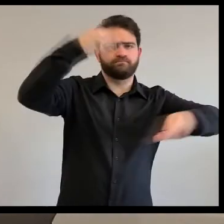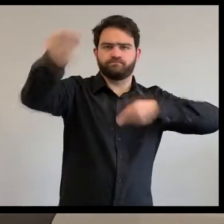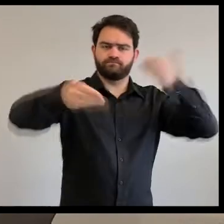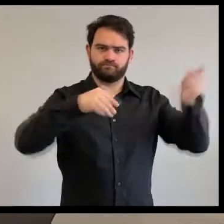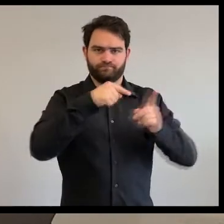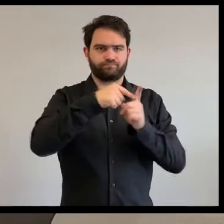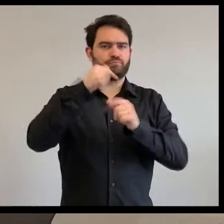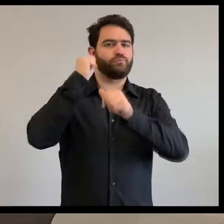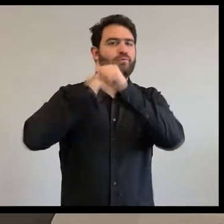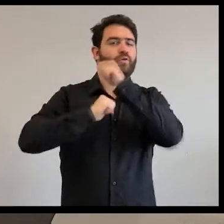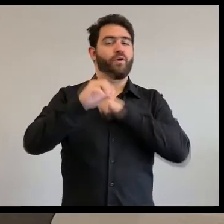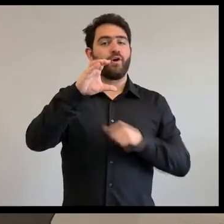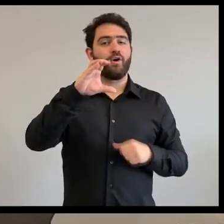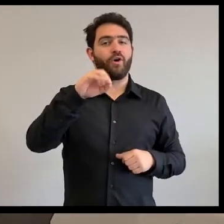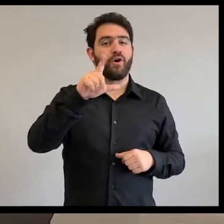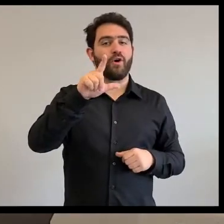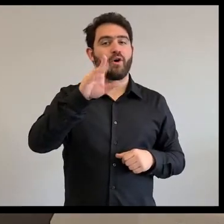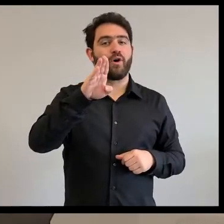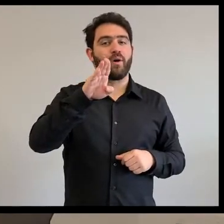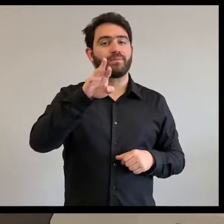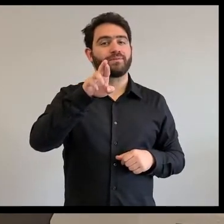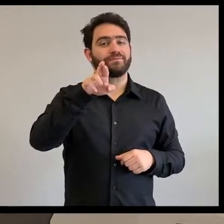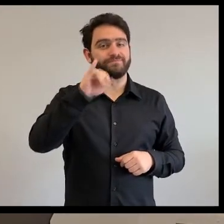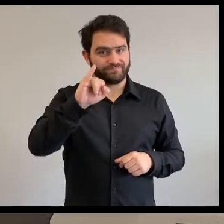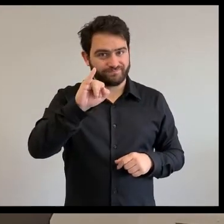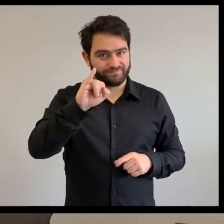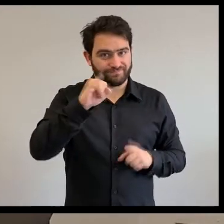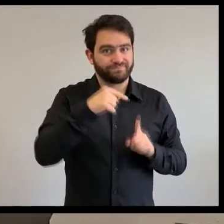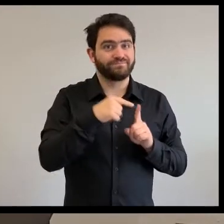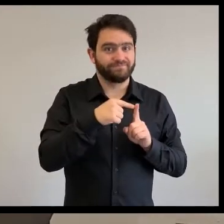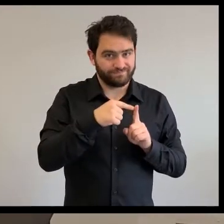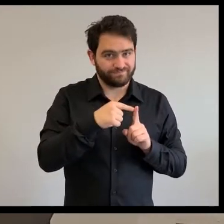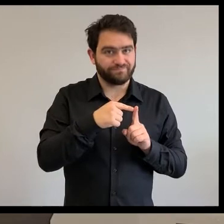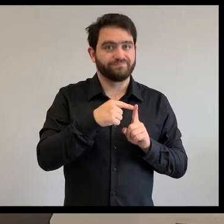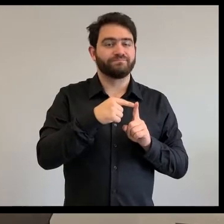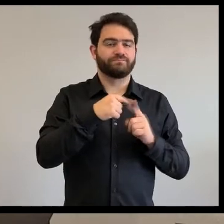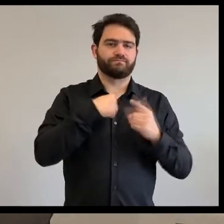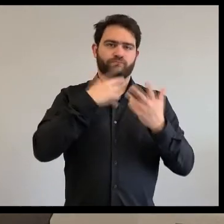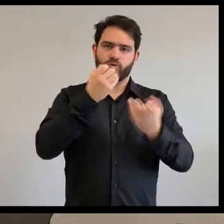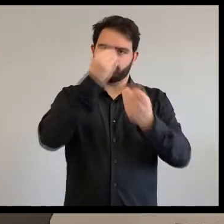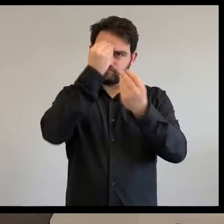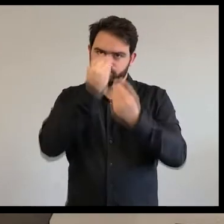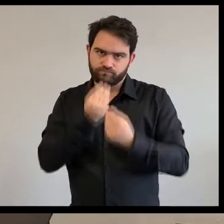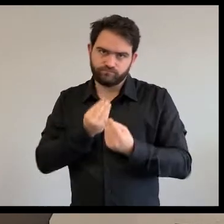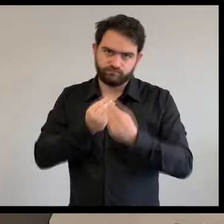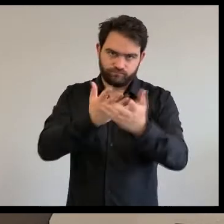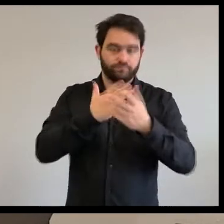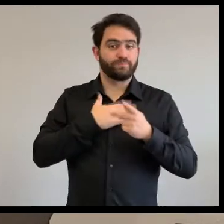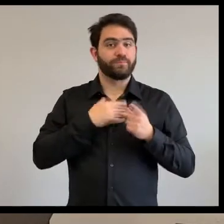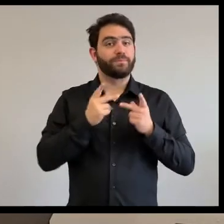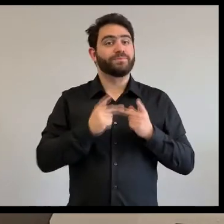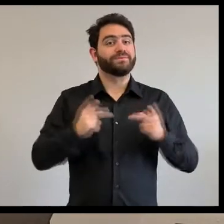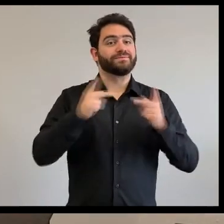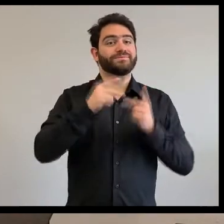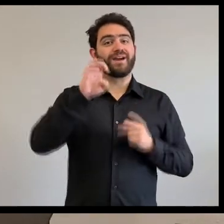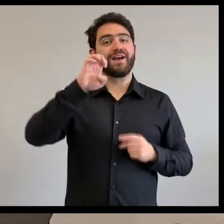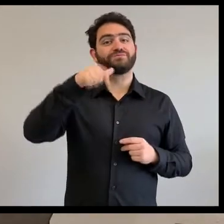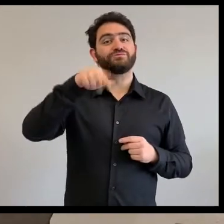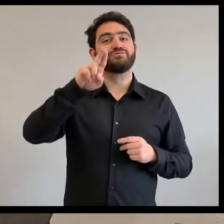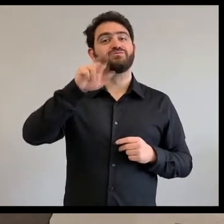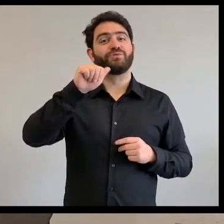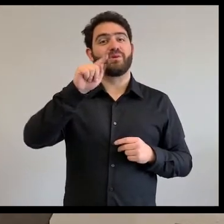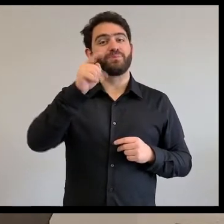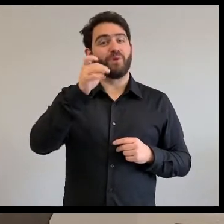Et je vous ai raconté ces histoires de colibri pour vous dire qu'il y a toutes sortes de colibri dans mon pays d'origine,